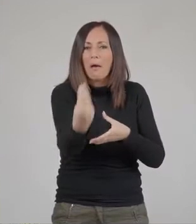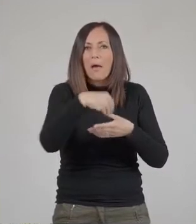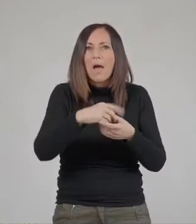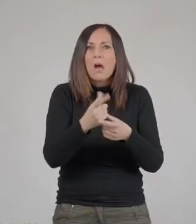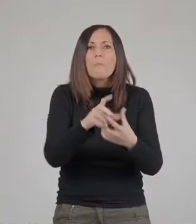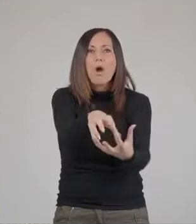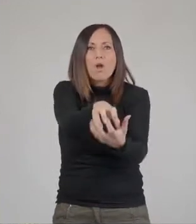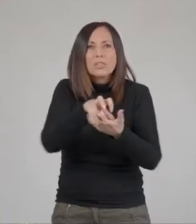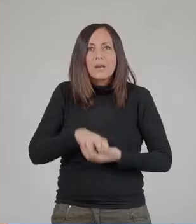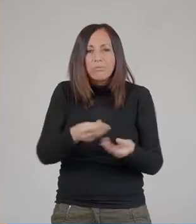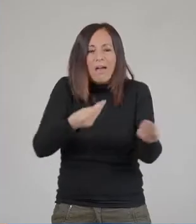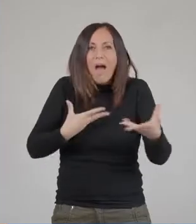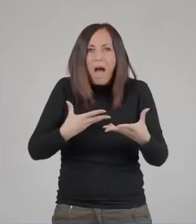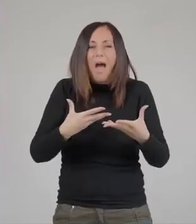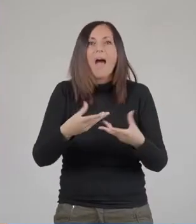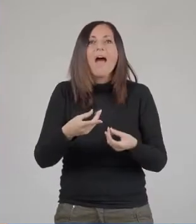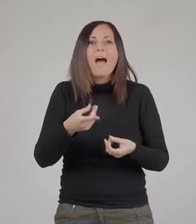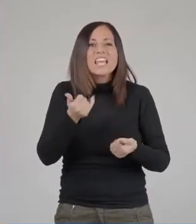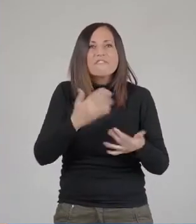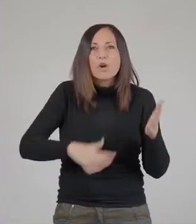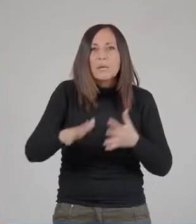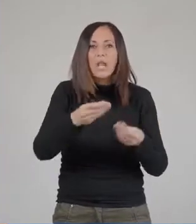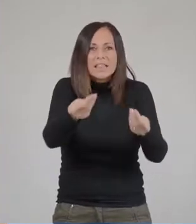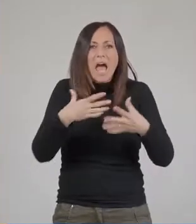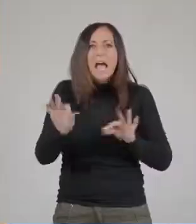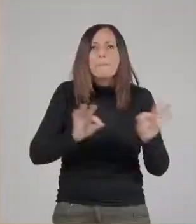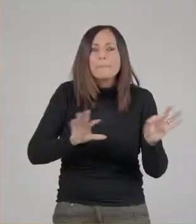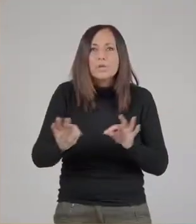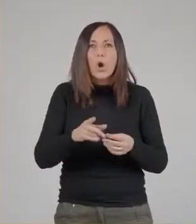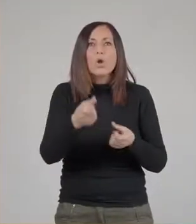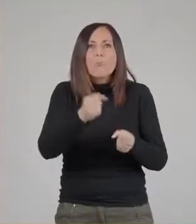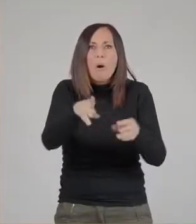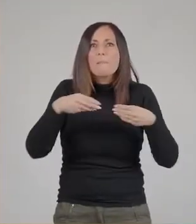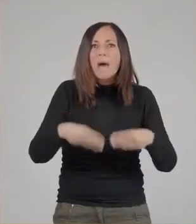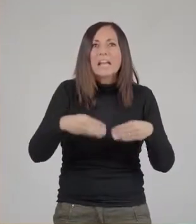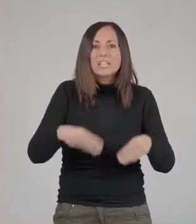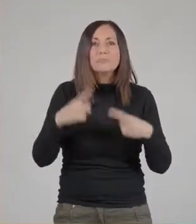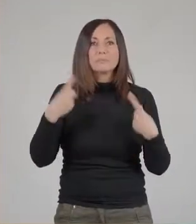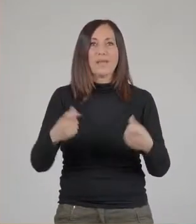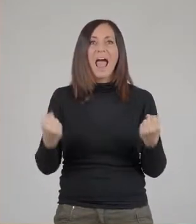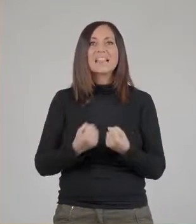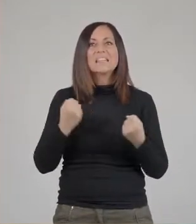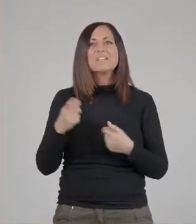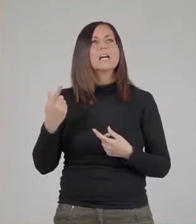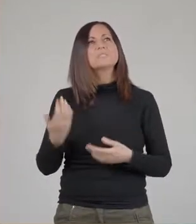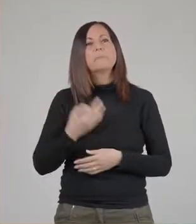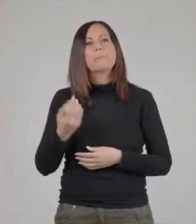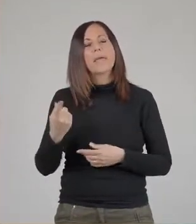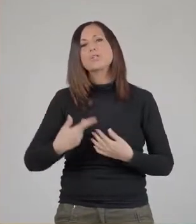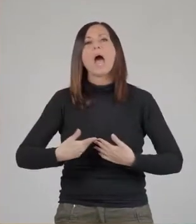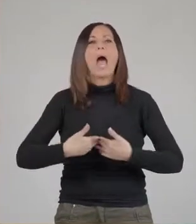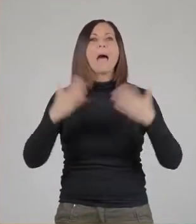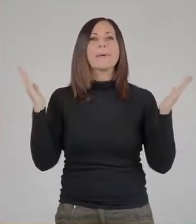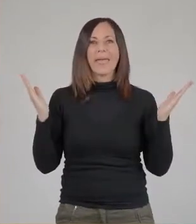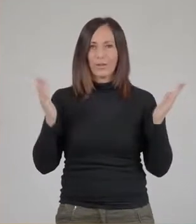fornendo informazioni e campioni in qualche caso, ma anche partecipando alle attività di citizen science che si